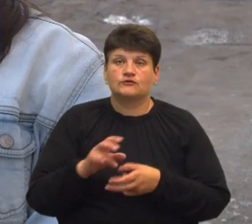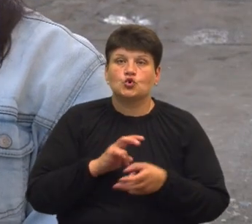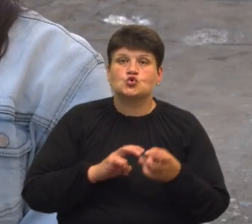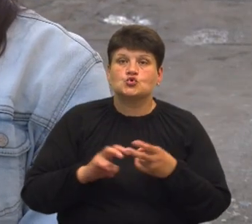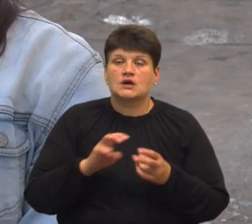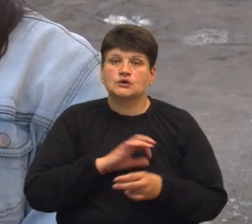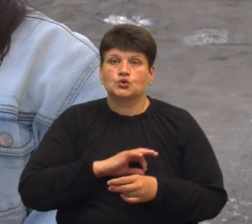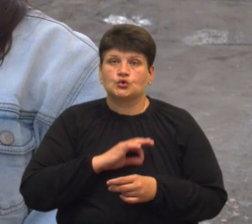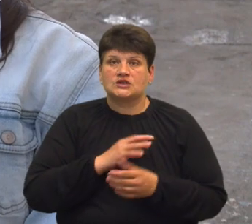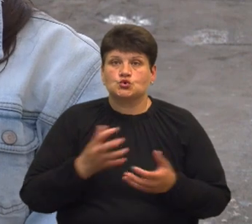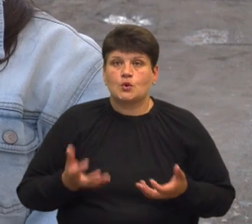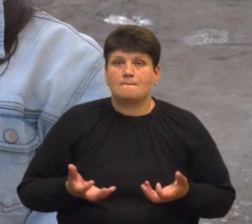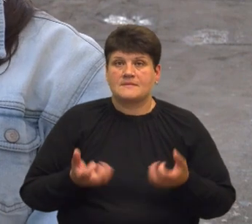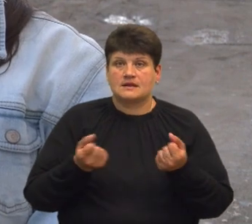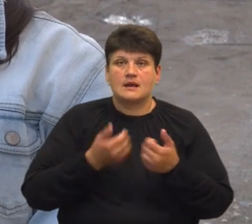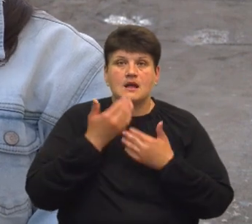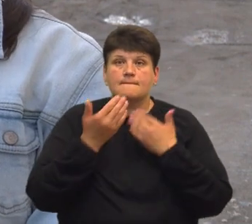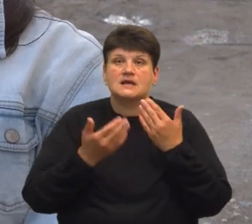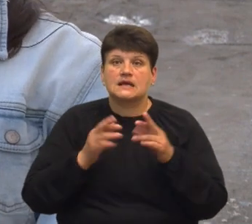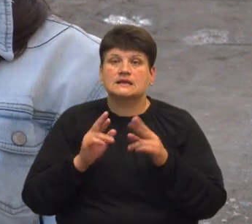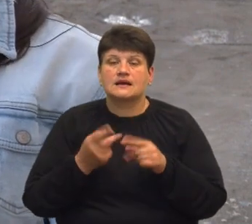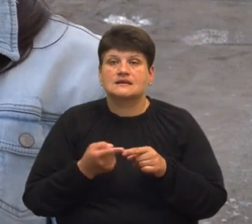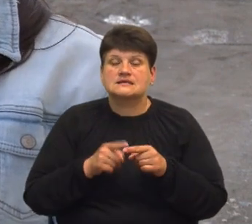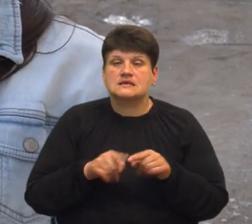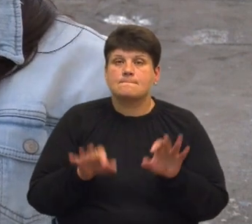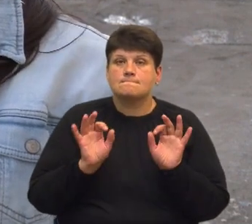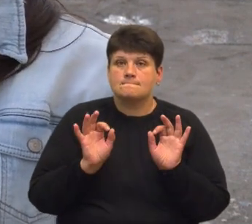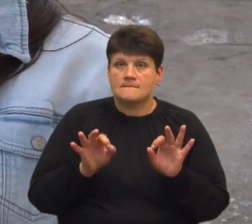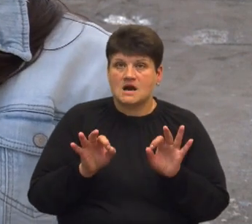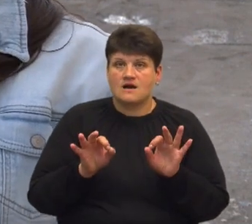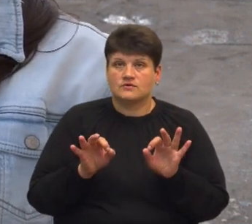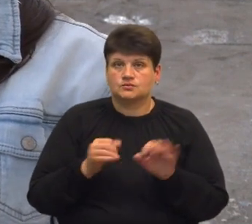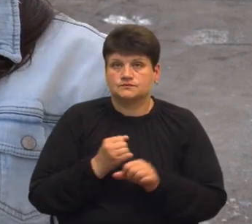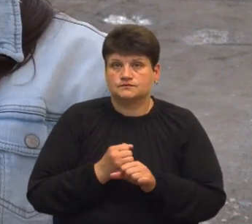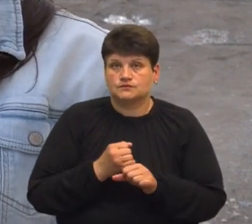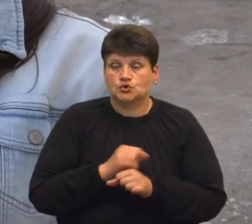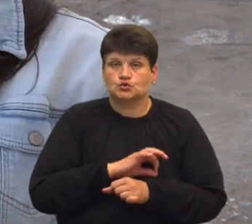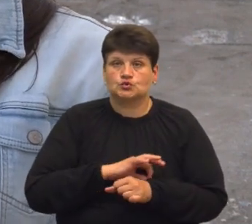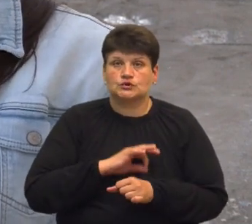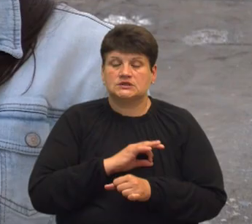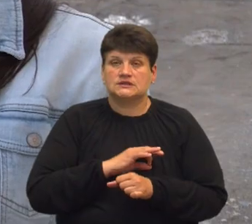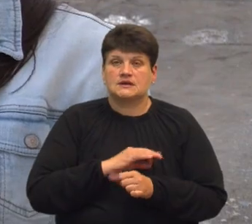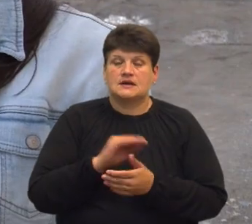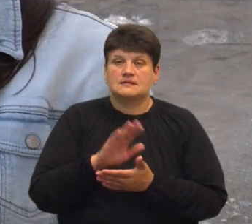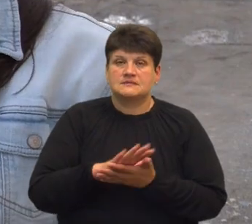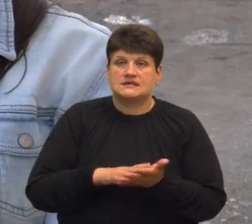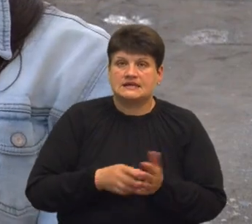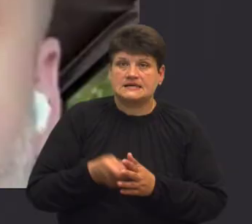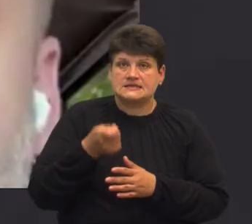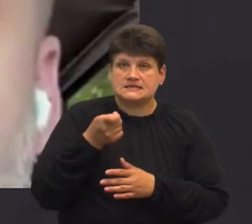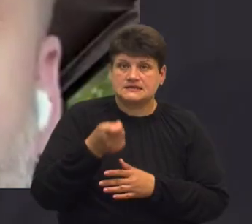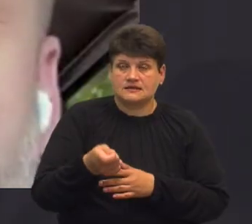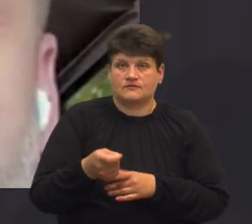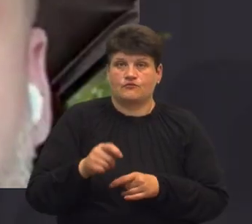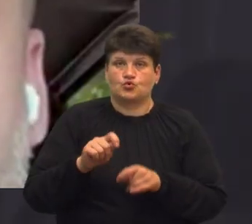юридичну підтримку і питатися, як це правильно, ті кроки проходити, і юристам писати, напевно, заяву, якісь відповідні контролюючі